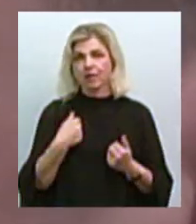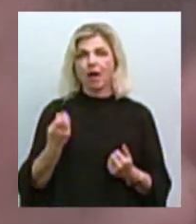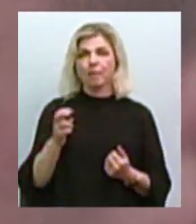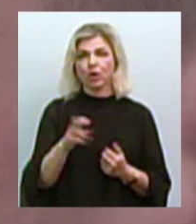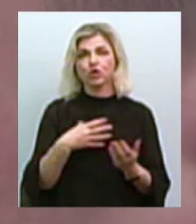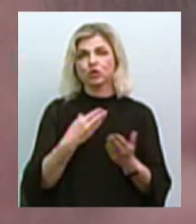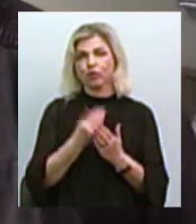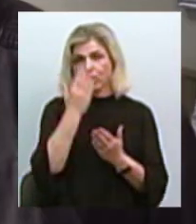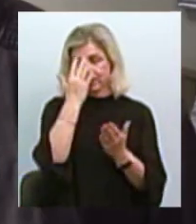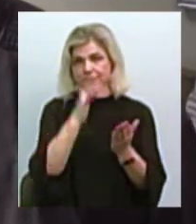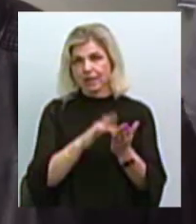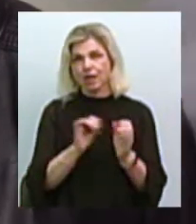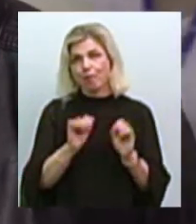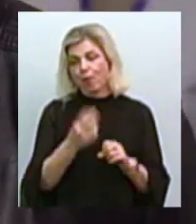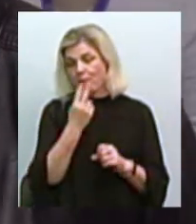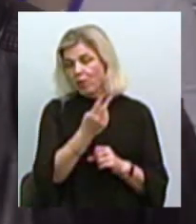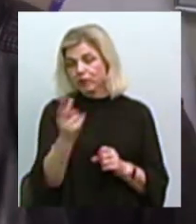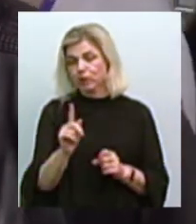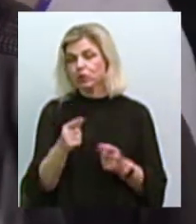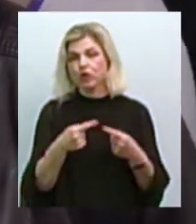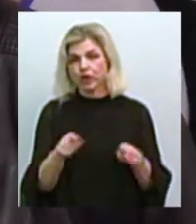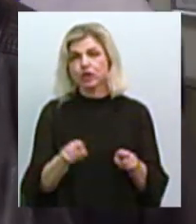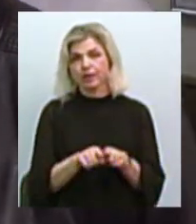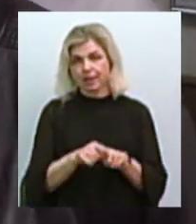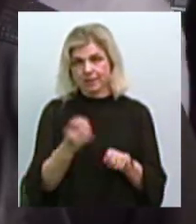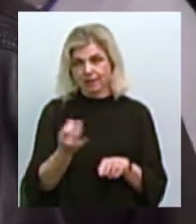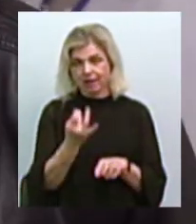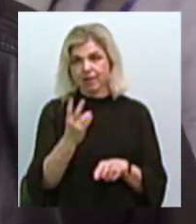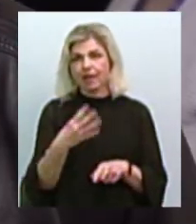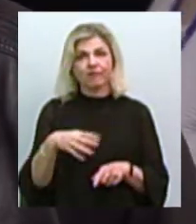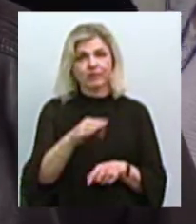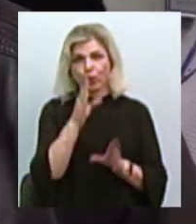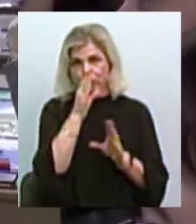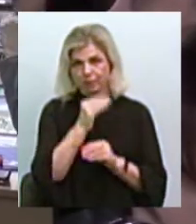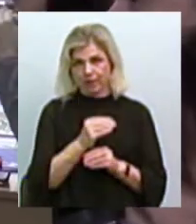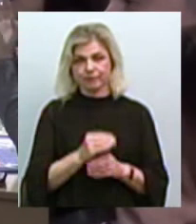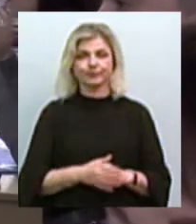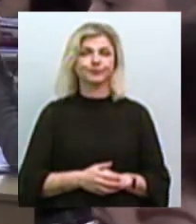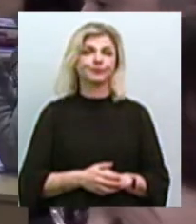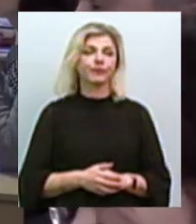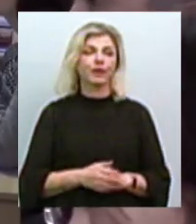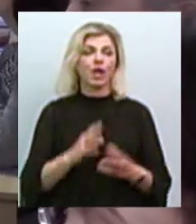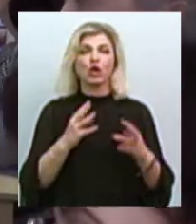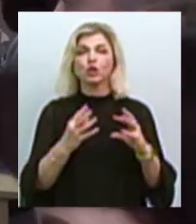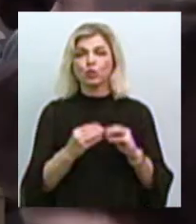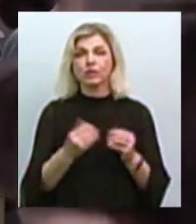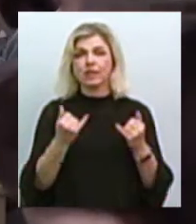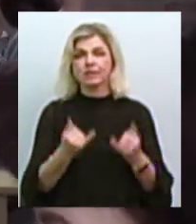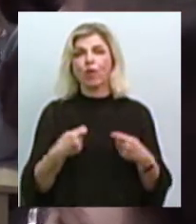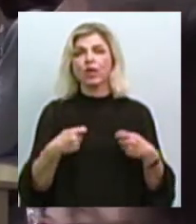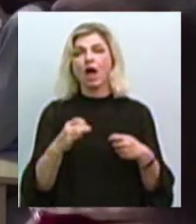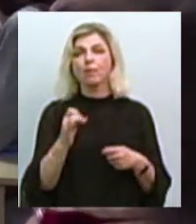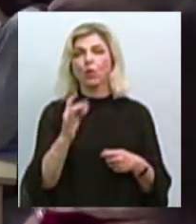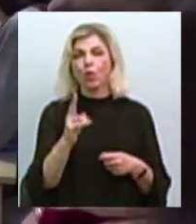своєю ціллю. Можна, звичайно, подивитися щось інше, теж цікаве. Ну, ще не все, встиг пройти. В результаті сьогоднішнього ярмарку 30